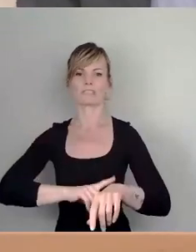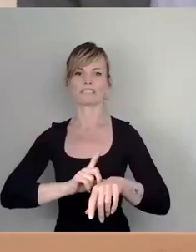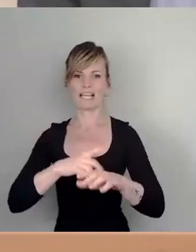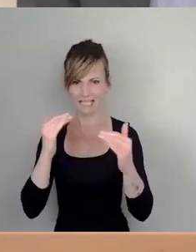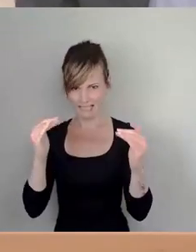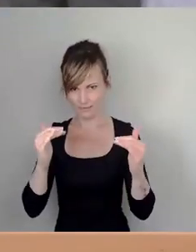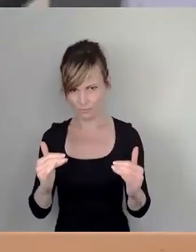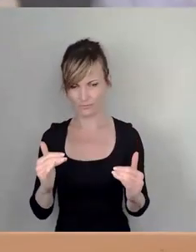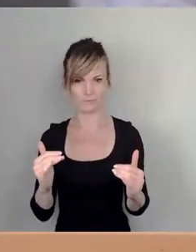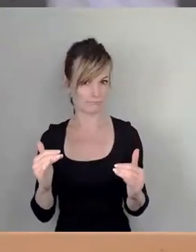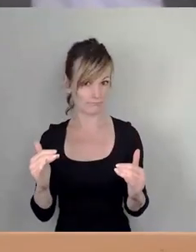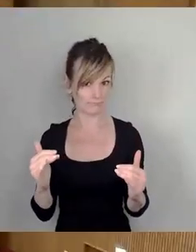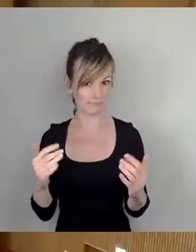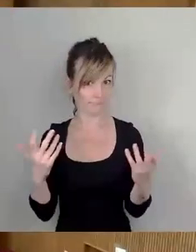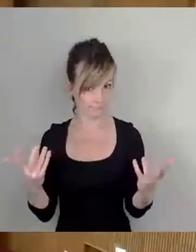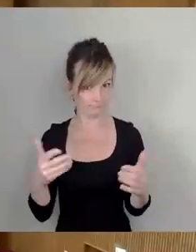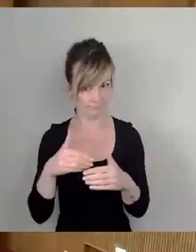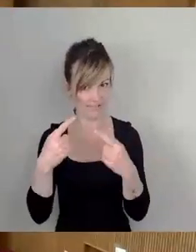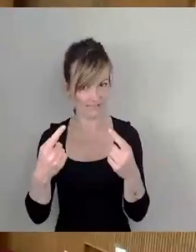und dann geht es weiter.